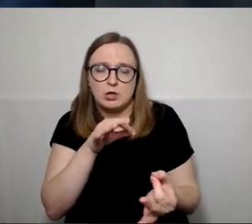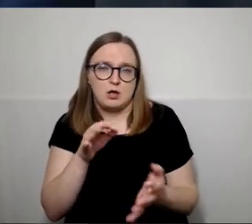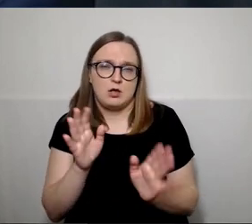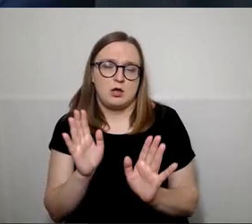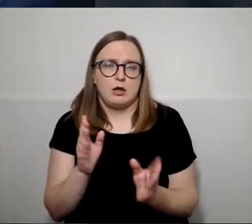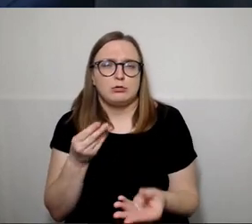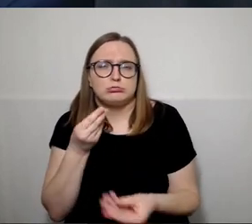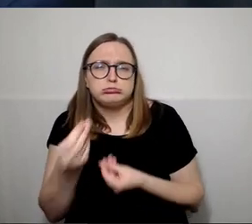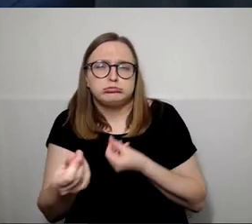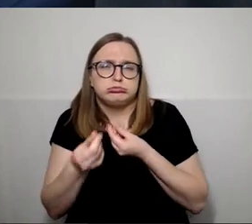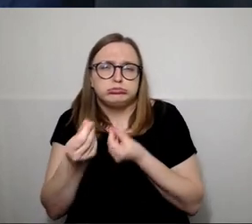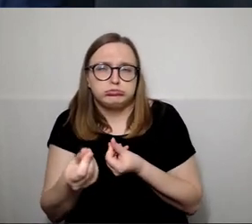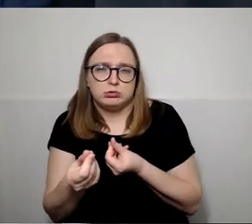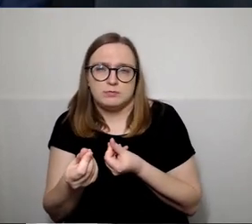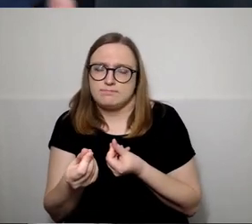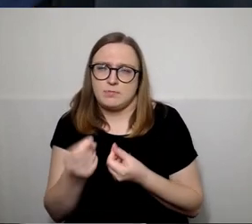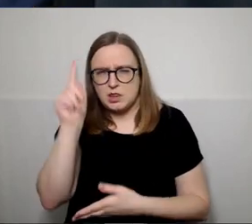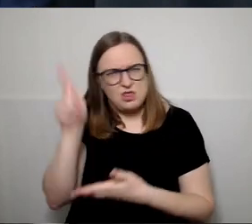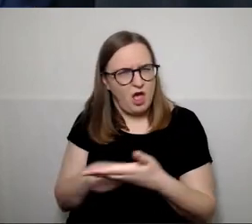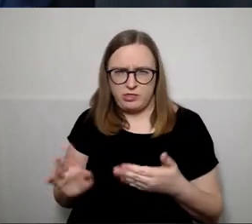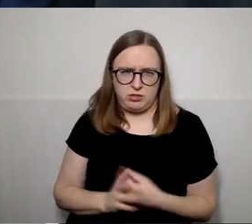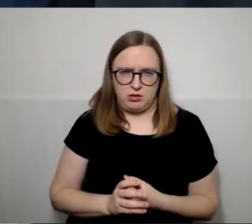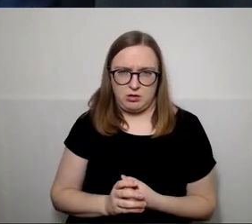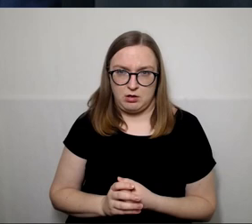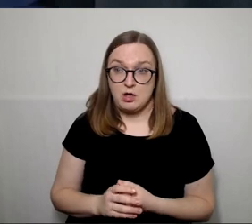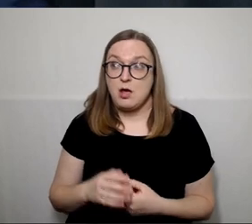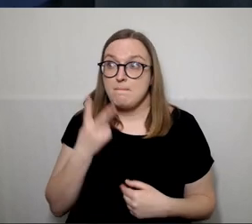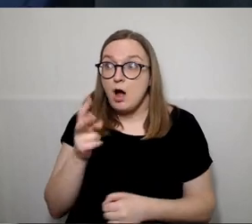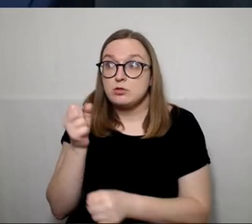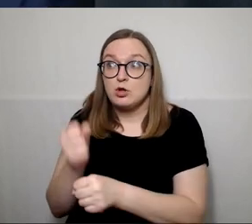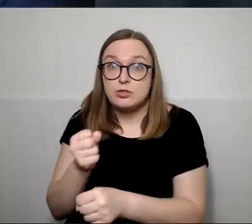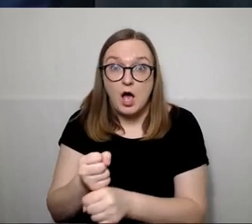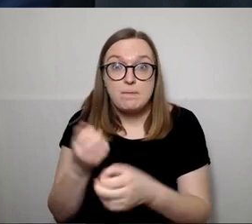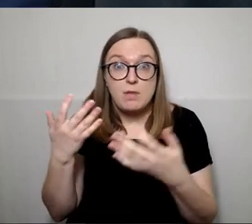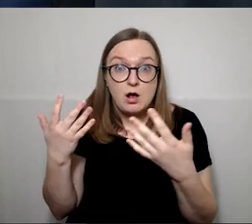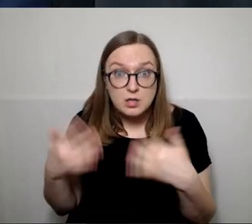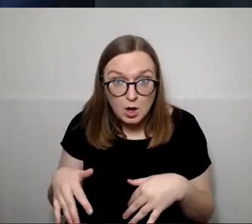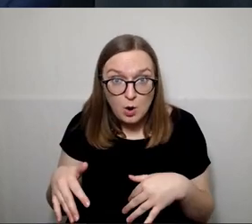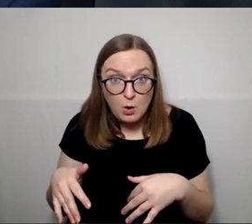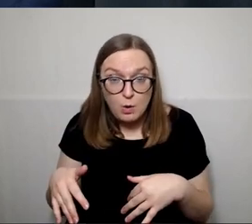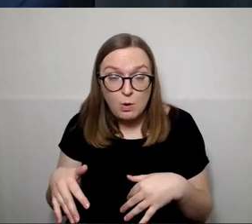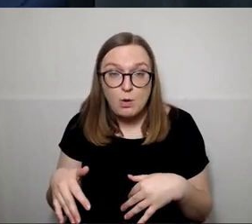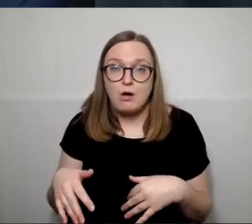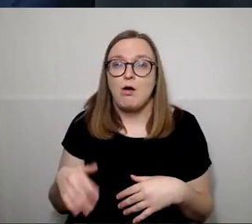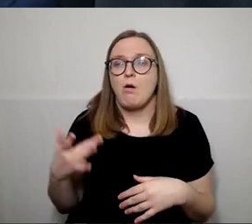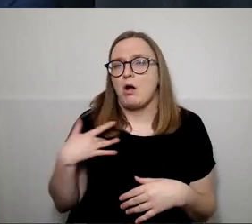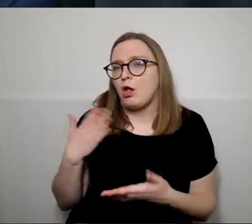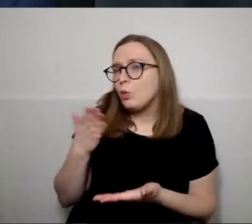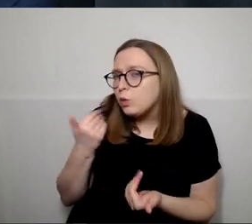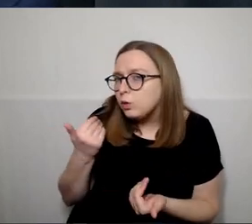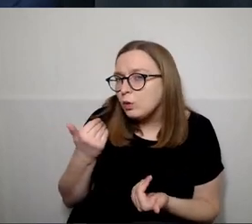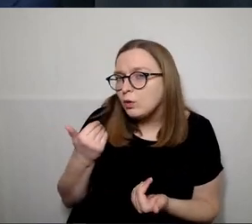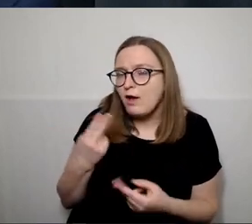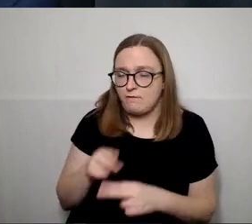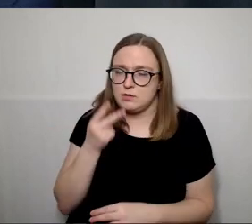tais darbais, kurie jau yra daromi ir neva nedaromi. Mūsų